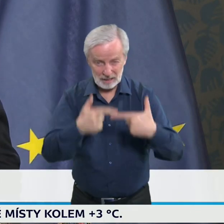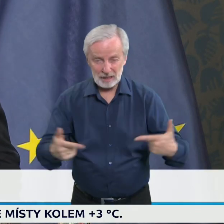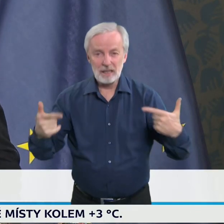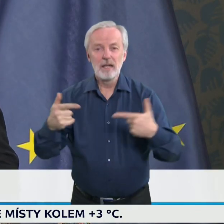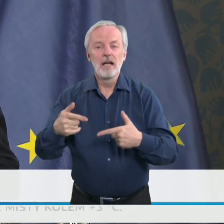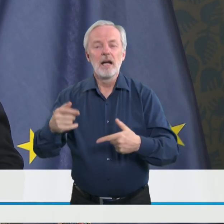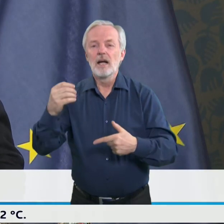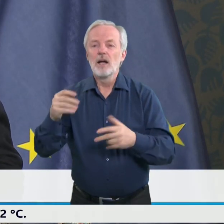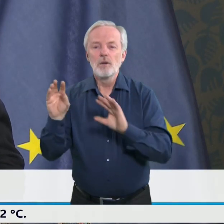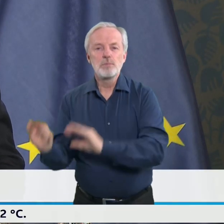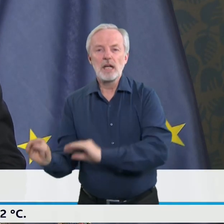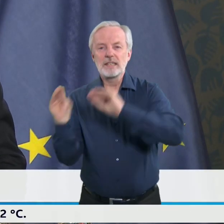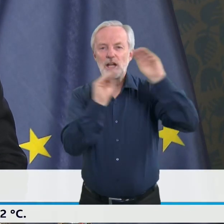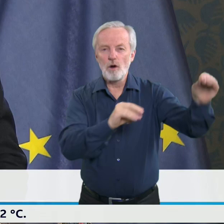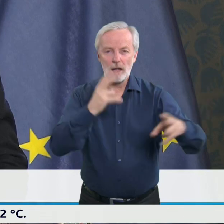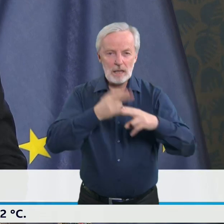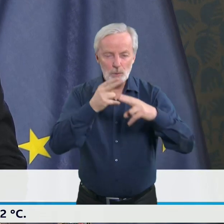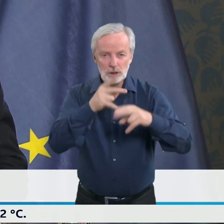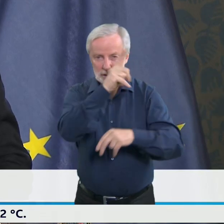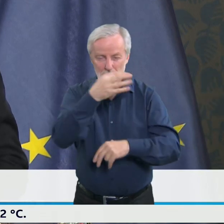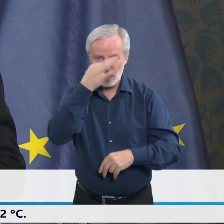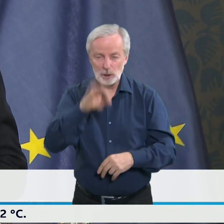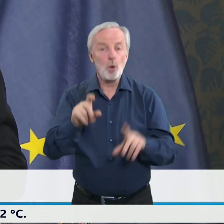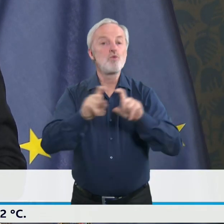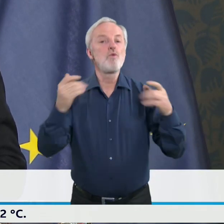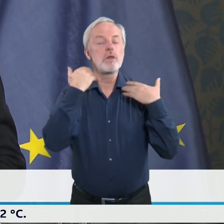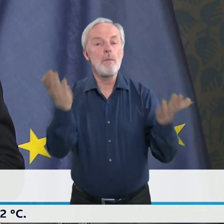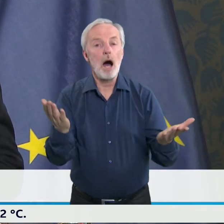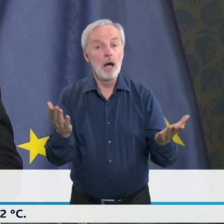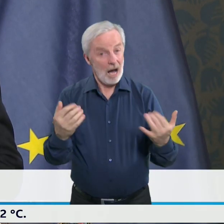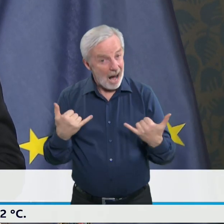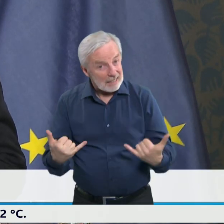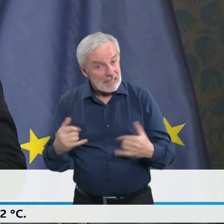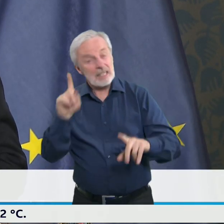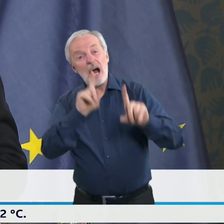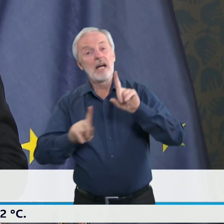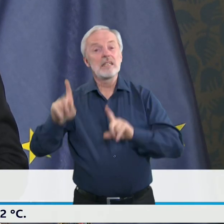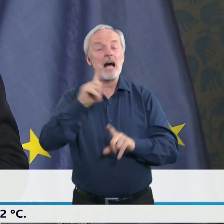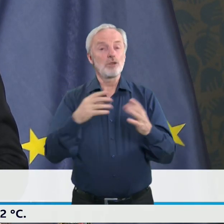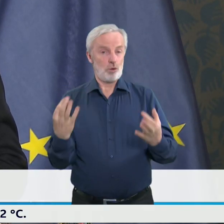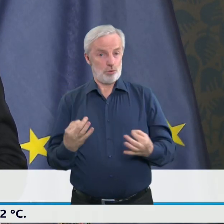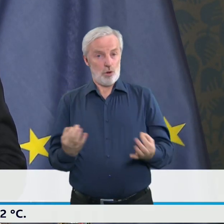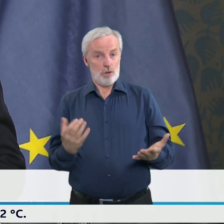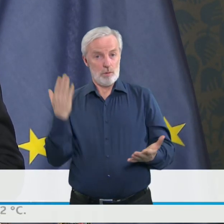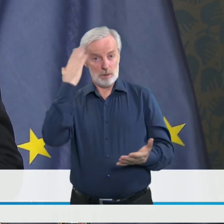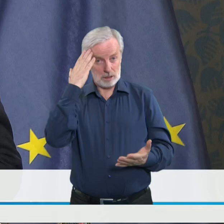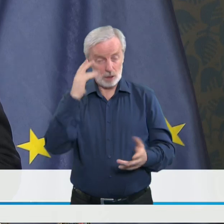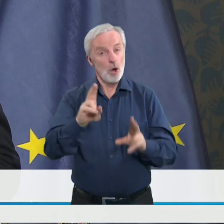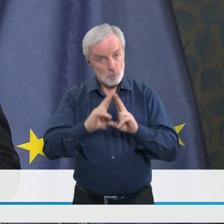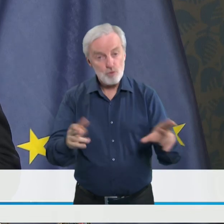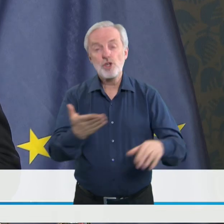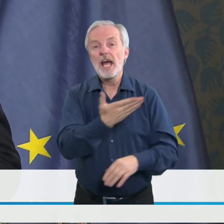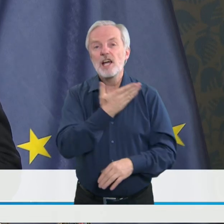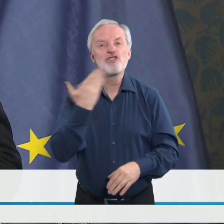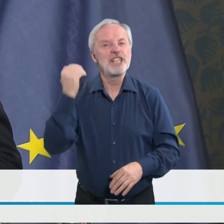neviděl důvod, tak jaký je váš názor teď a jak na případné převozy českých pacientů do zahraničí by se